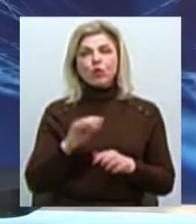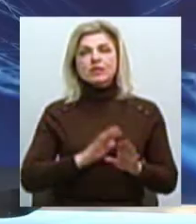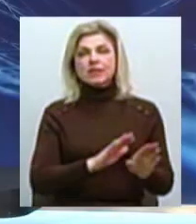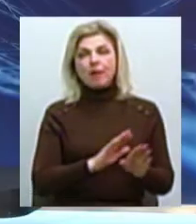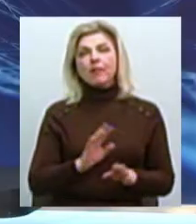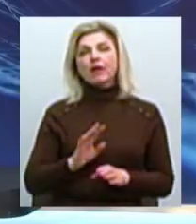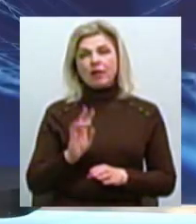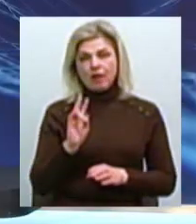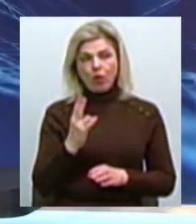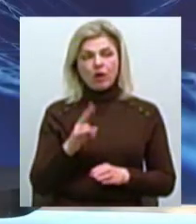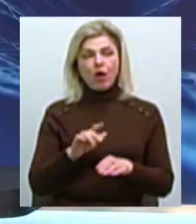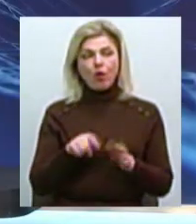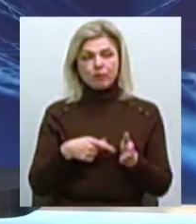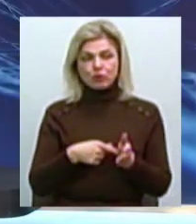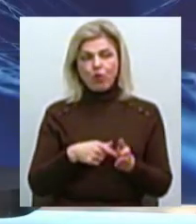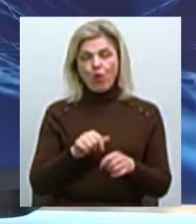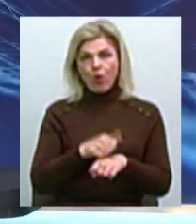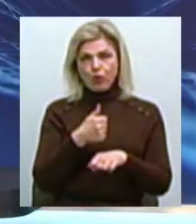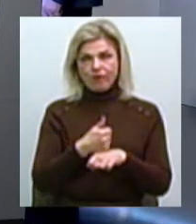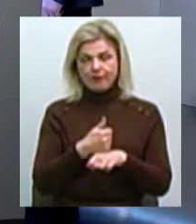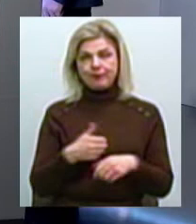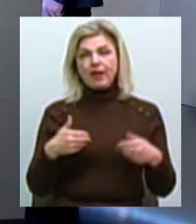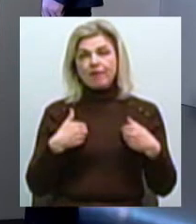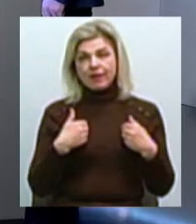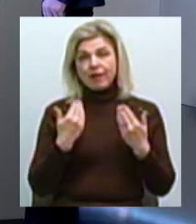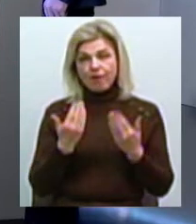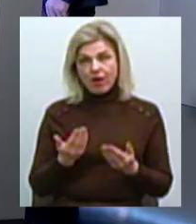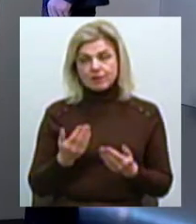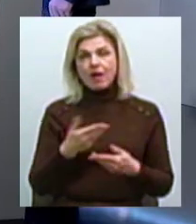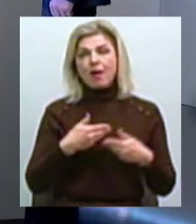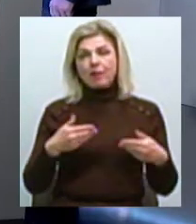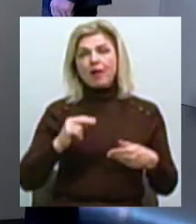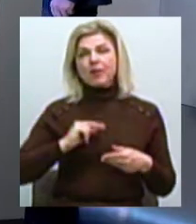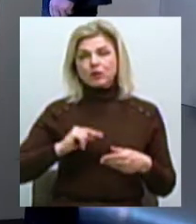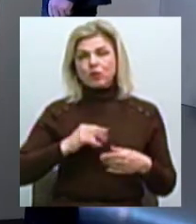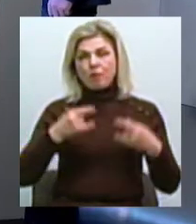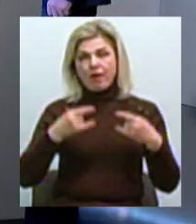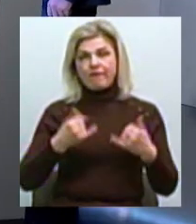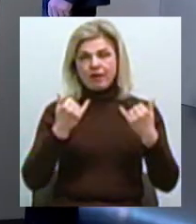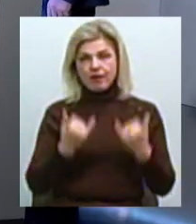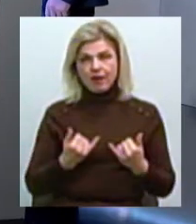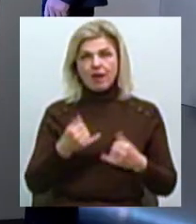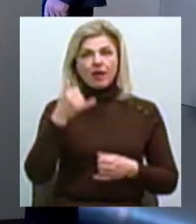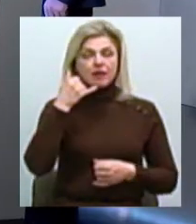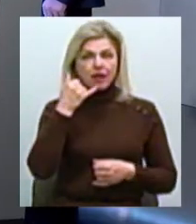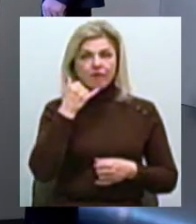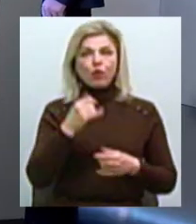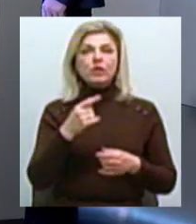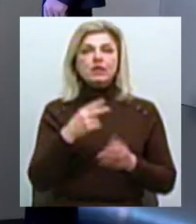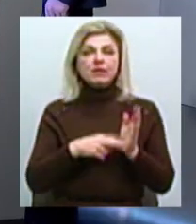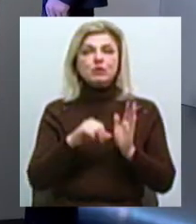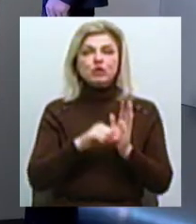Миколаївського міського голови. Вітаю вас Добрий вечір Ми працюємо в прямому ефірі, телефон студії 76-92